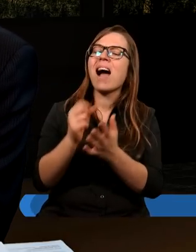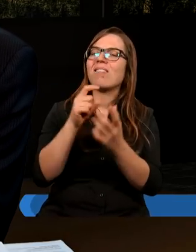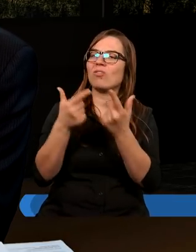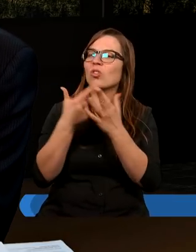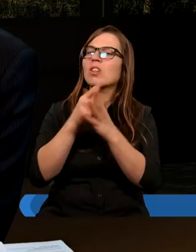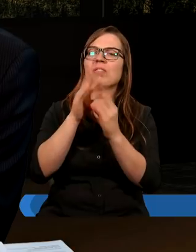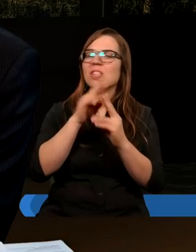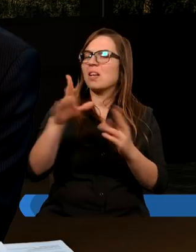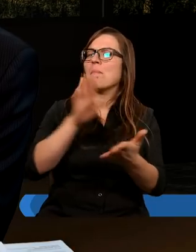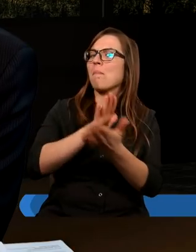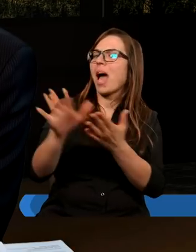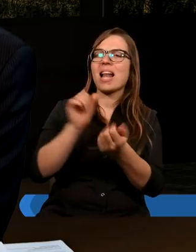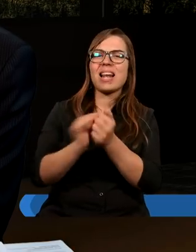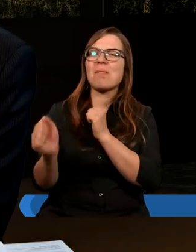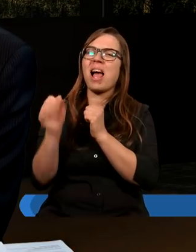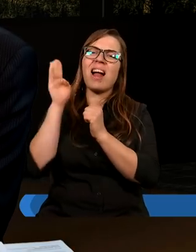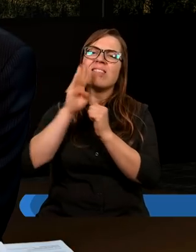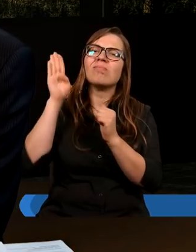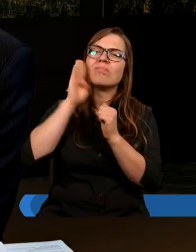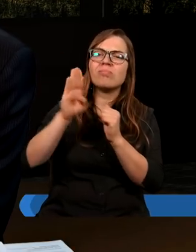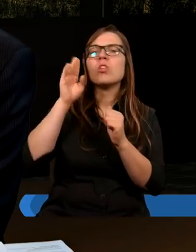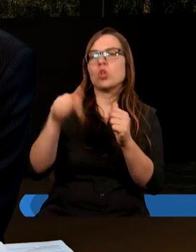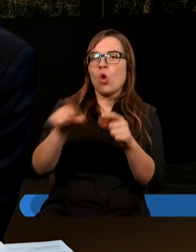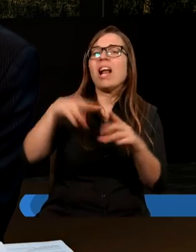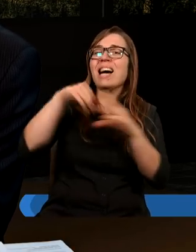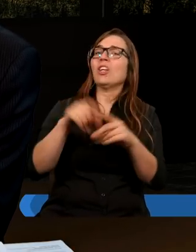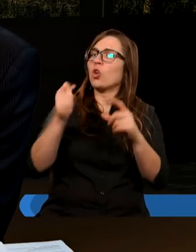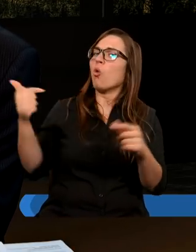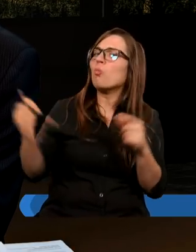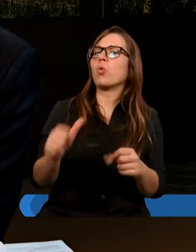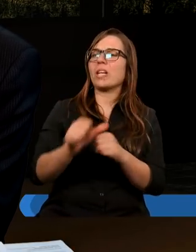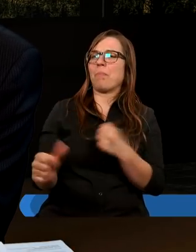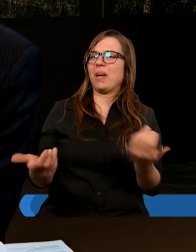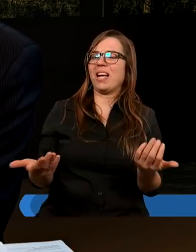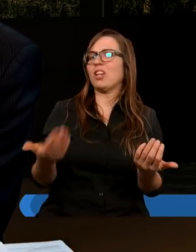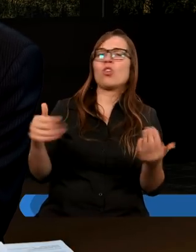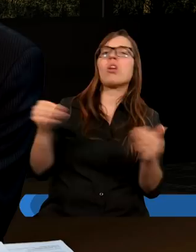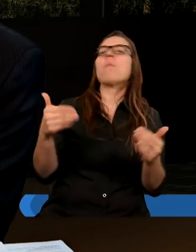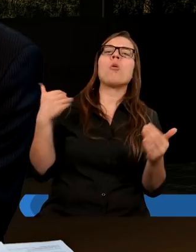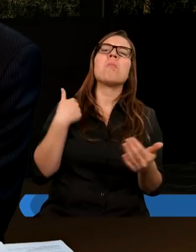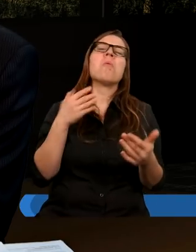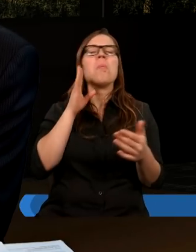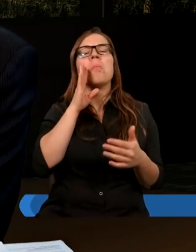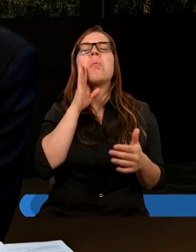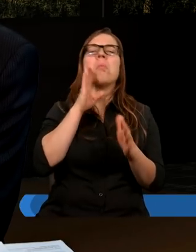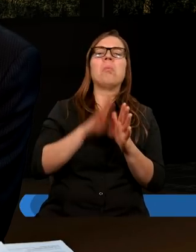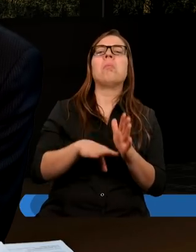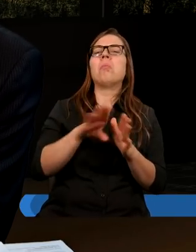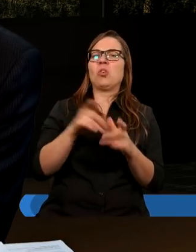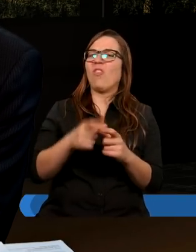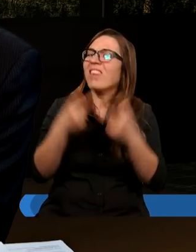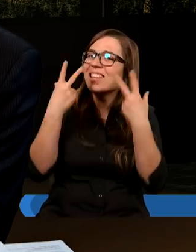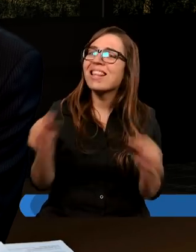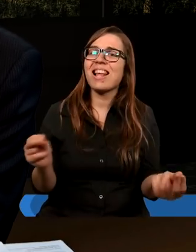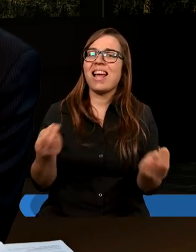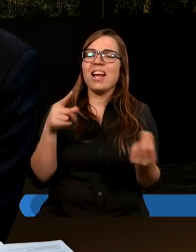wykładnikiem niezmienności coś musi być. To nie może być tylko stwierdzenie, Bóg jest niezmienny, ale wiecie,